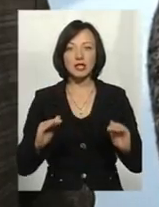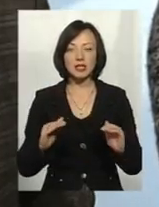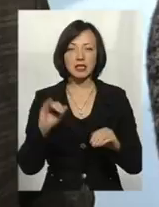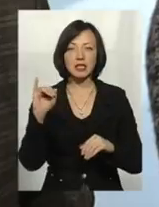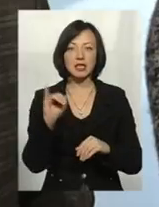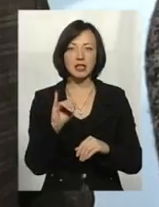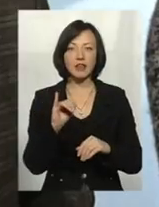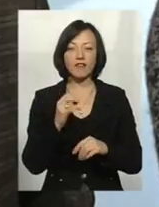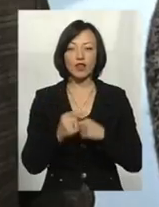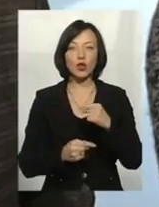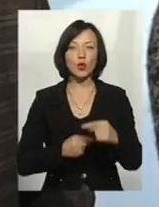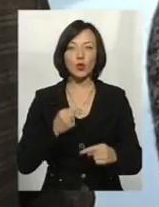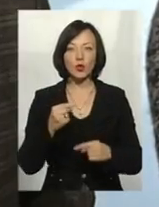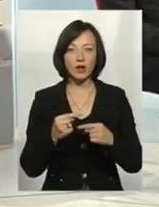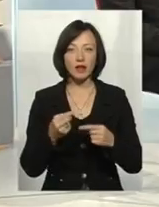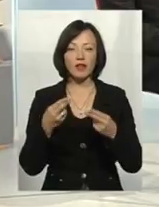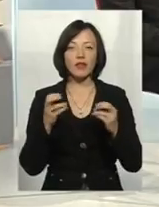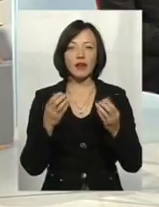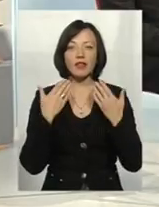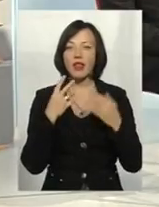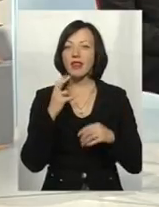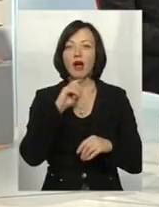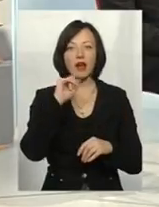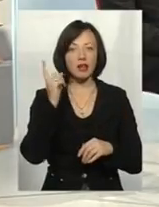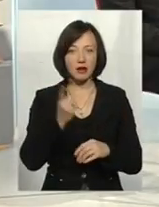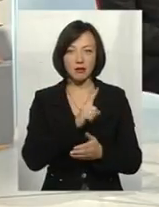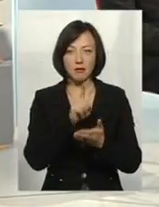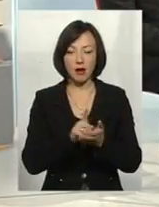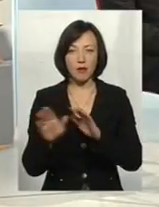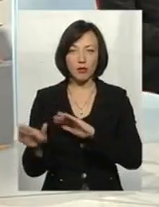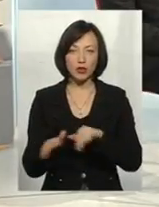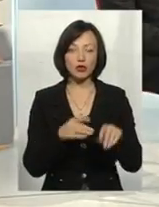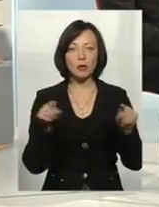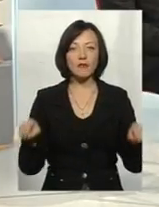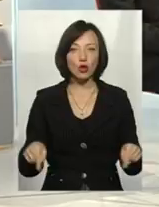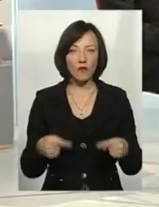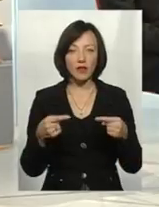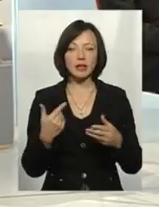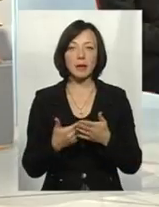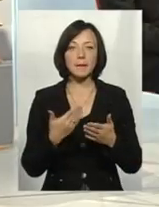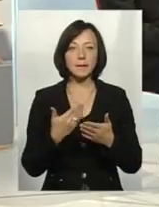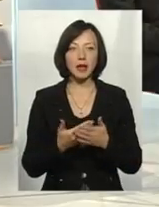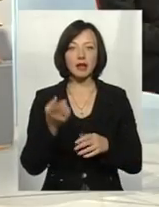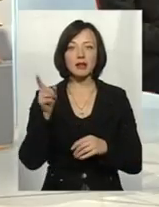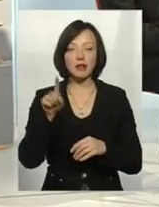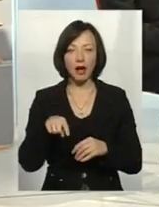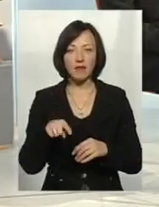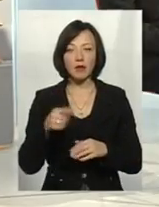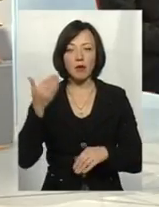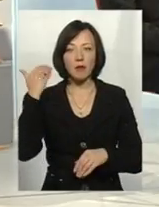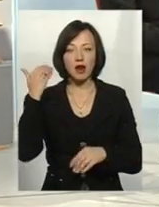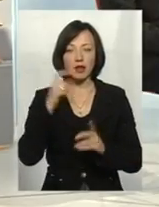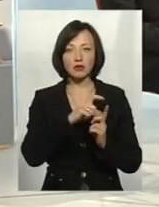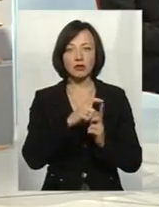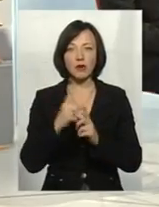внуки, де відпочивати. Тобто не один рік має пройти. Так, щоб відновити, наприклад, попередні